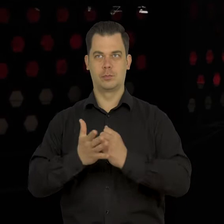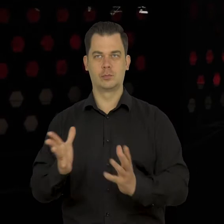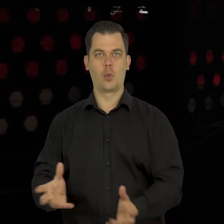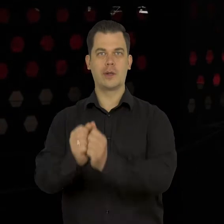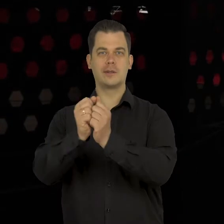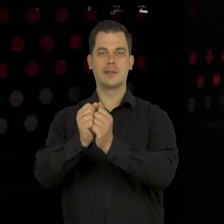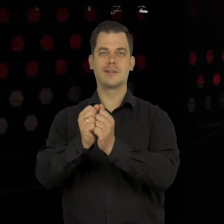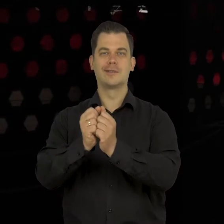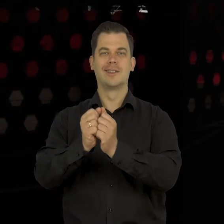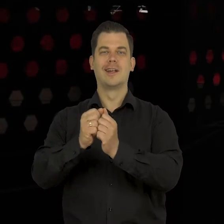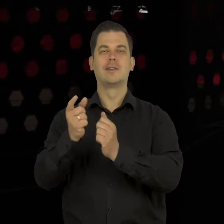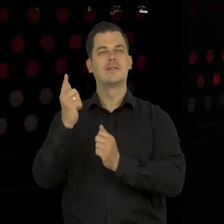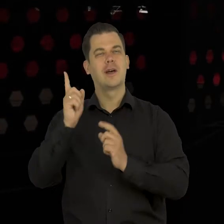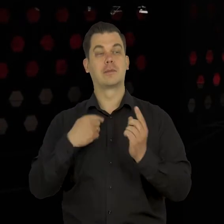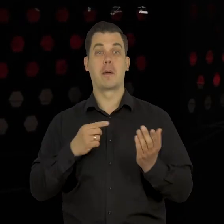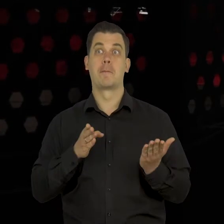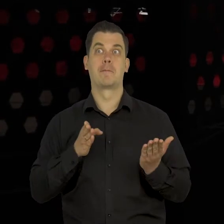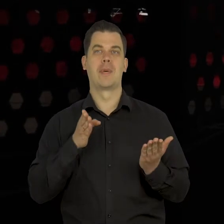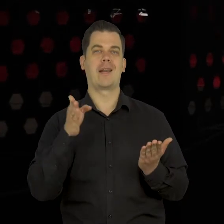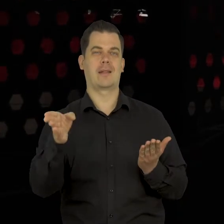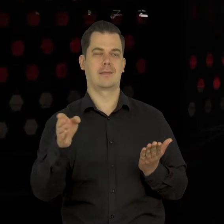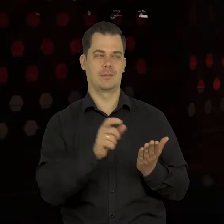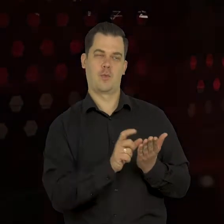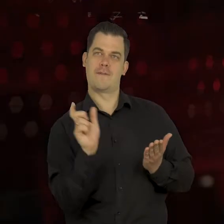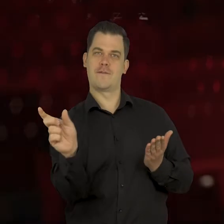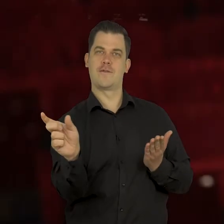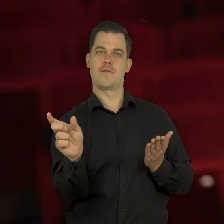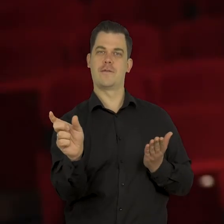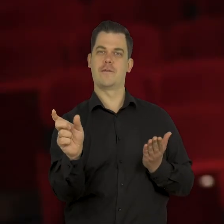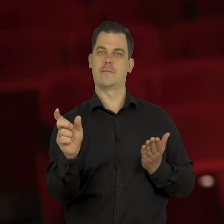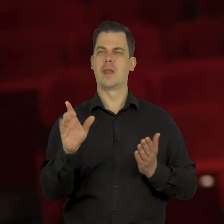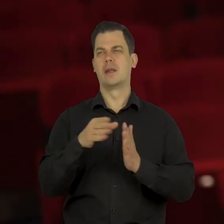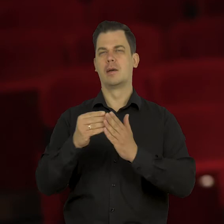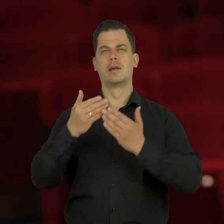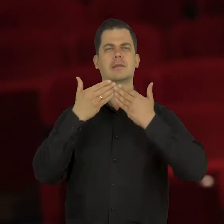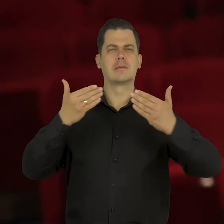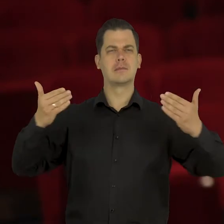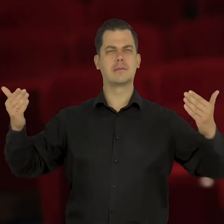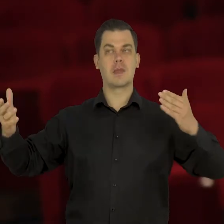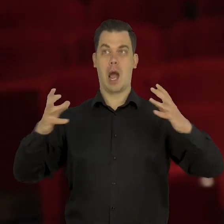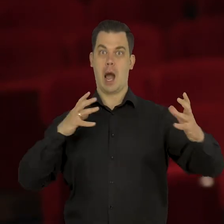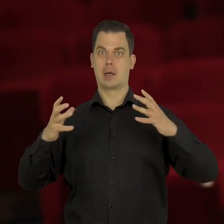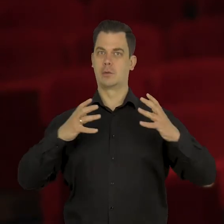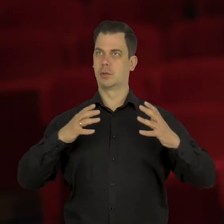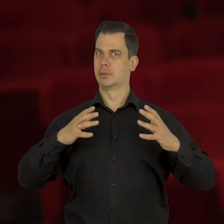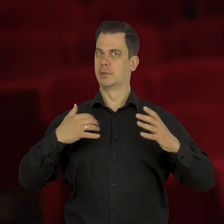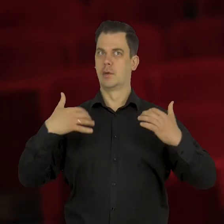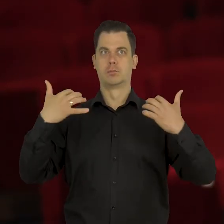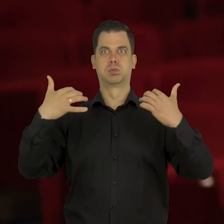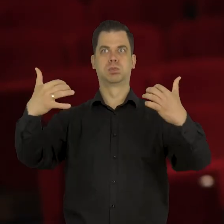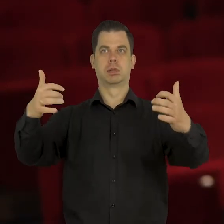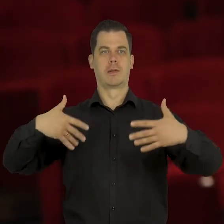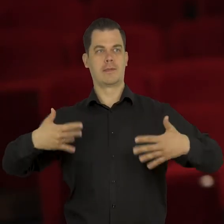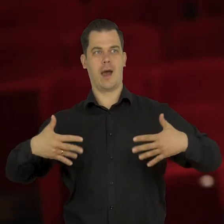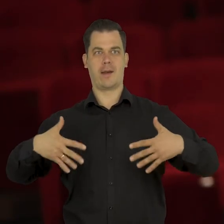Tylko właściwie w ostateczności podpowiadam. Tak sobie pomyślałam o tym, że w trakcie spektaklu, kiedy aktor działa pod dużym